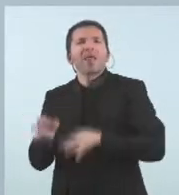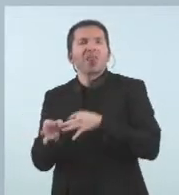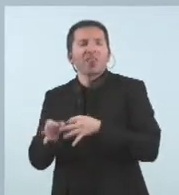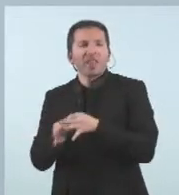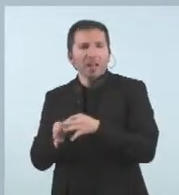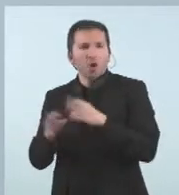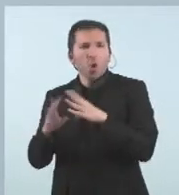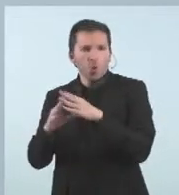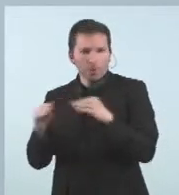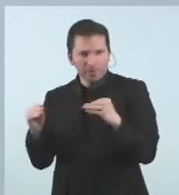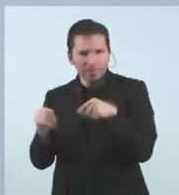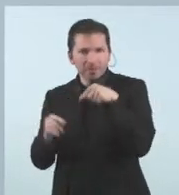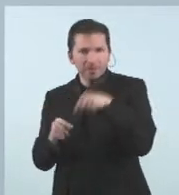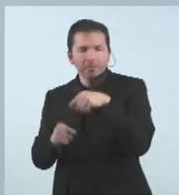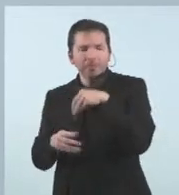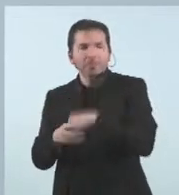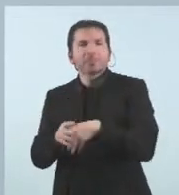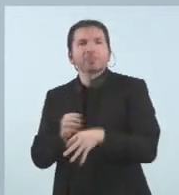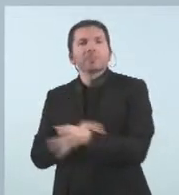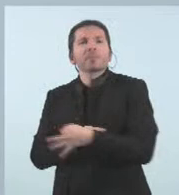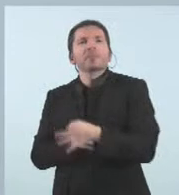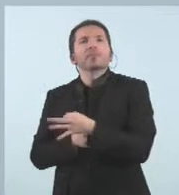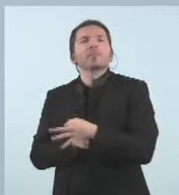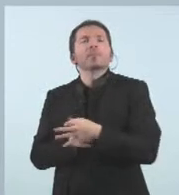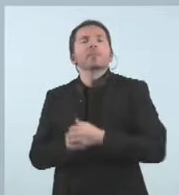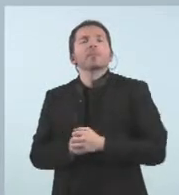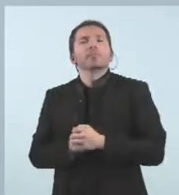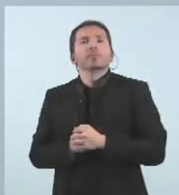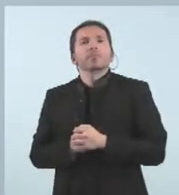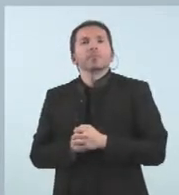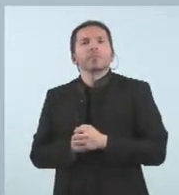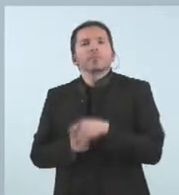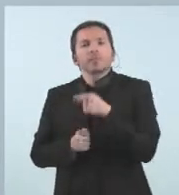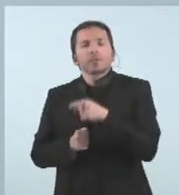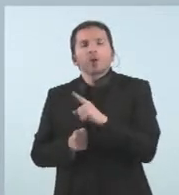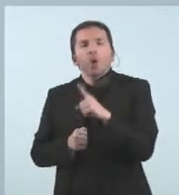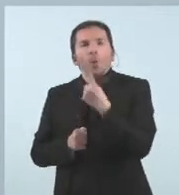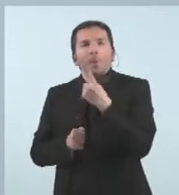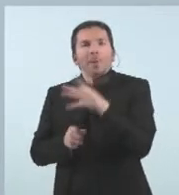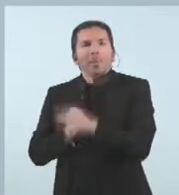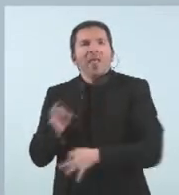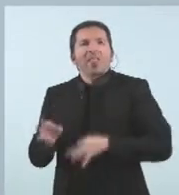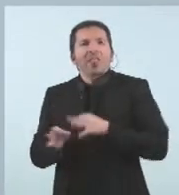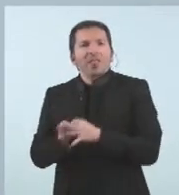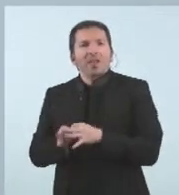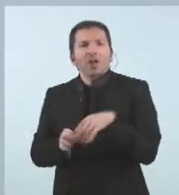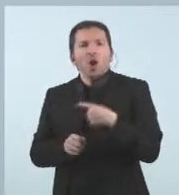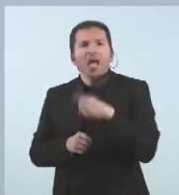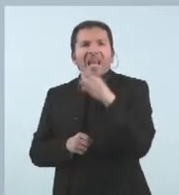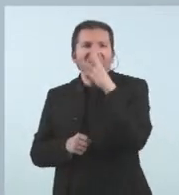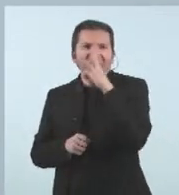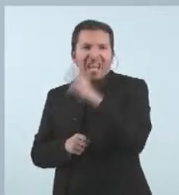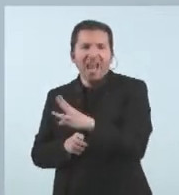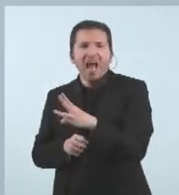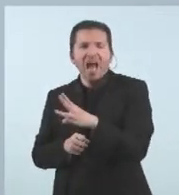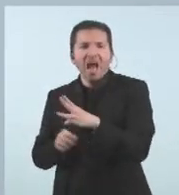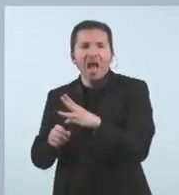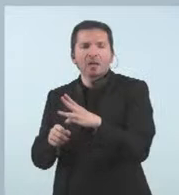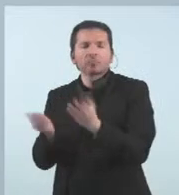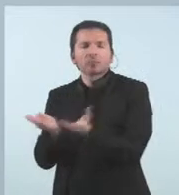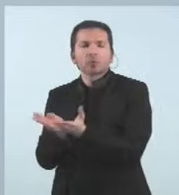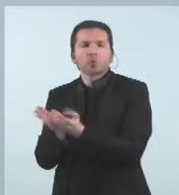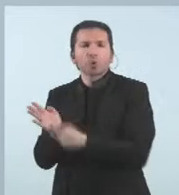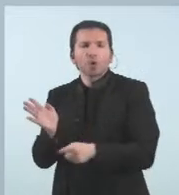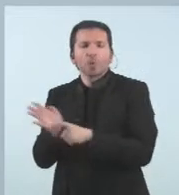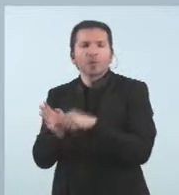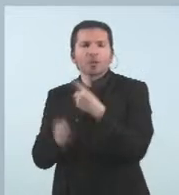andorrà de titulacions de l'Ensement Superior. Són primers cicles que consten a tres anys d'estudi a temps complet, doncs són